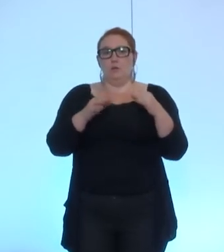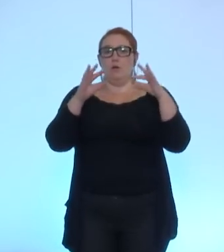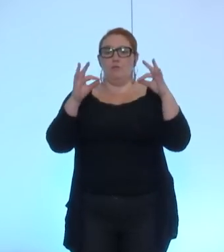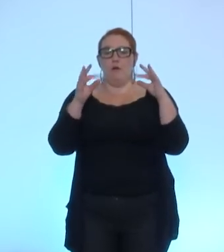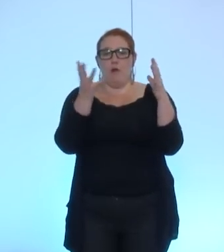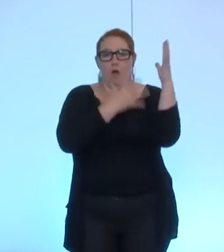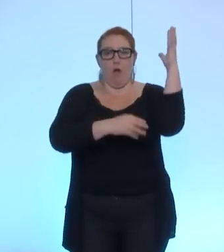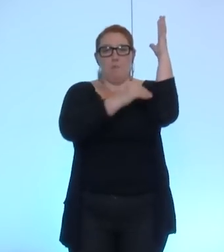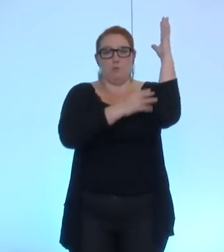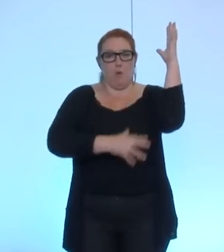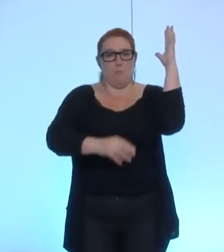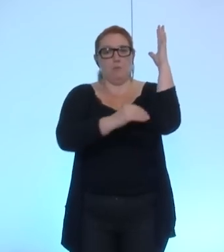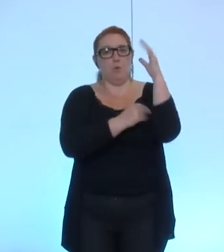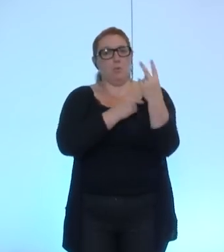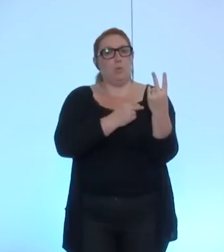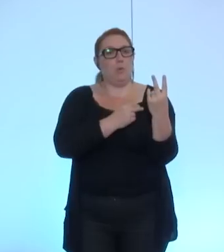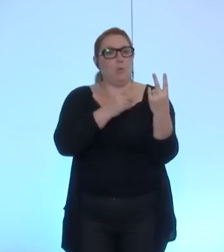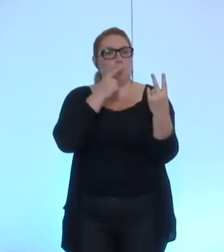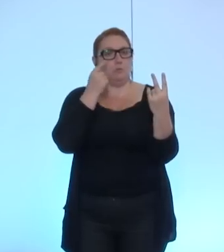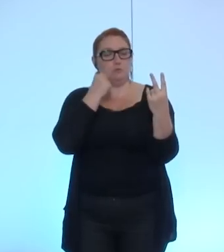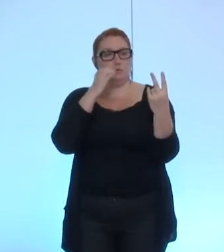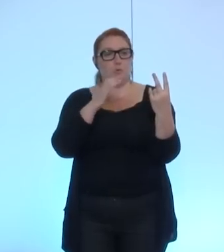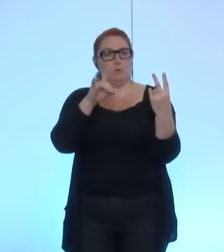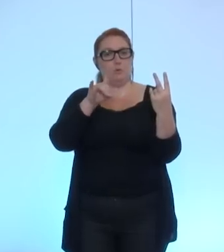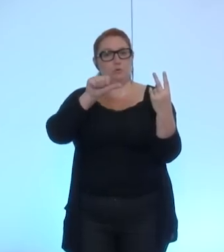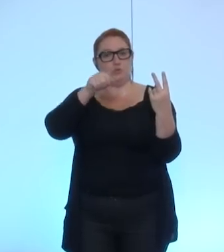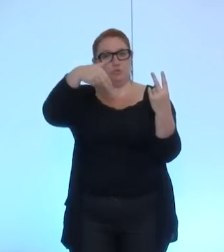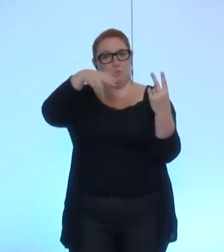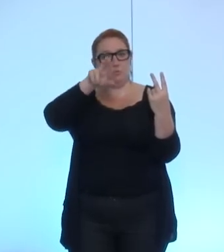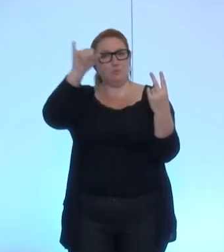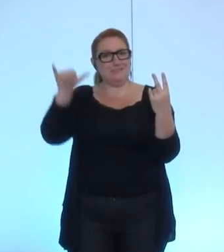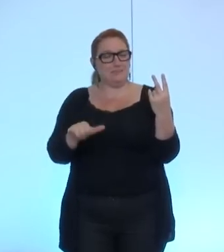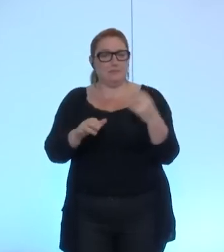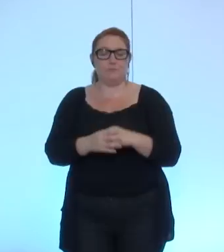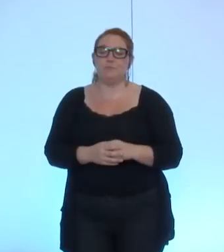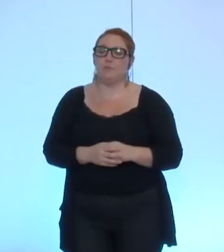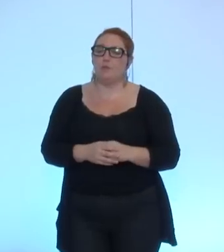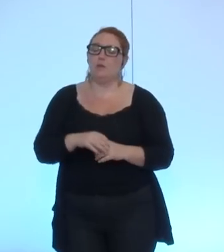amendements monsieur Chamussy oui je vais